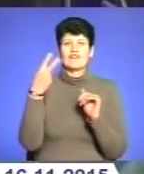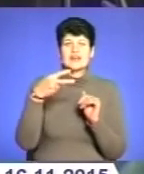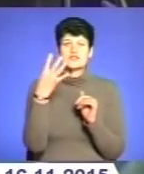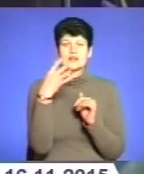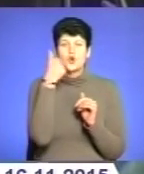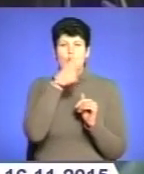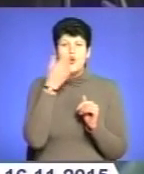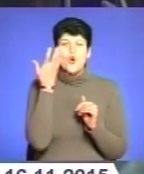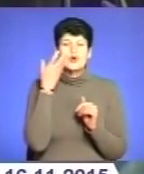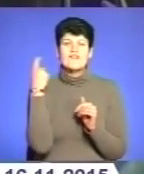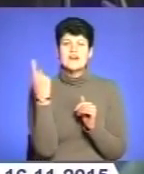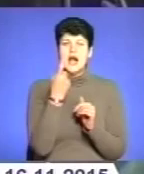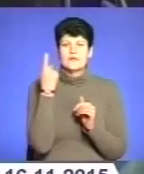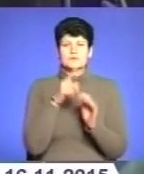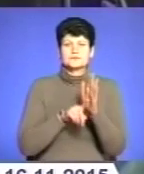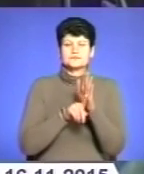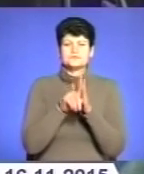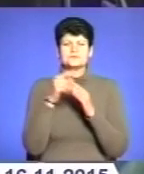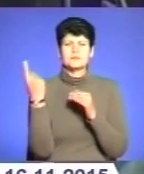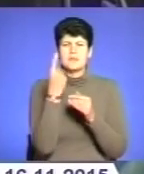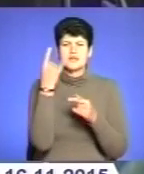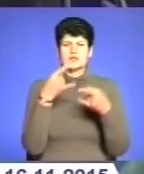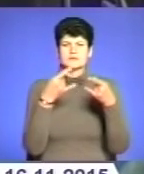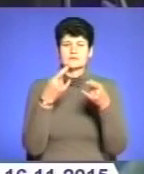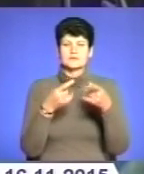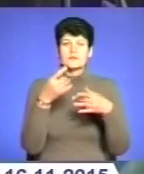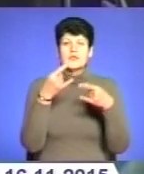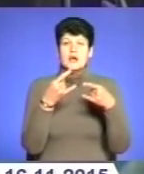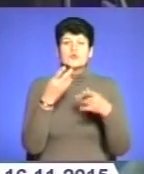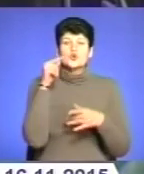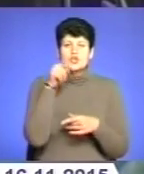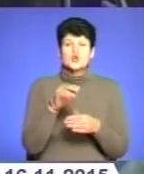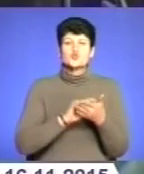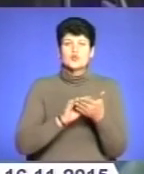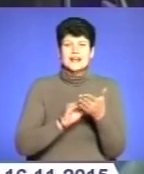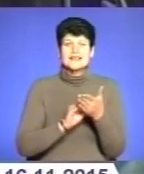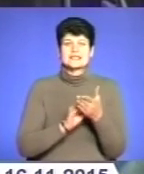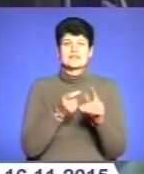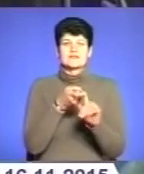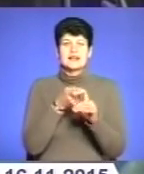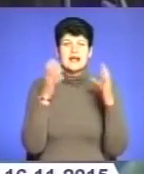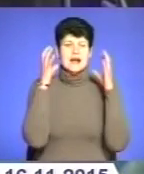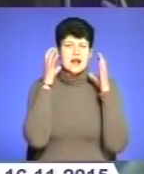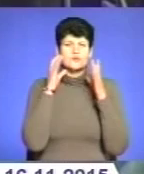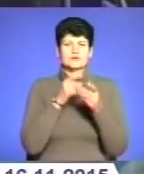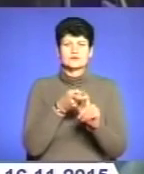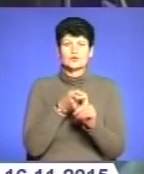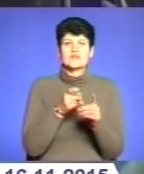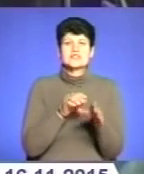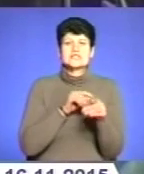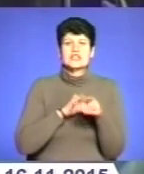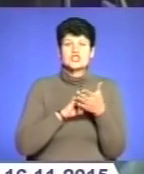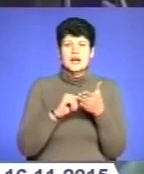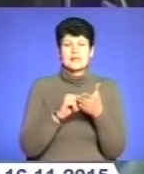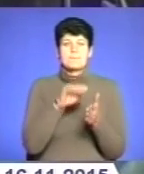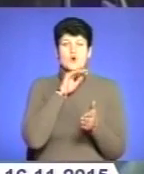у Харкові в ефір вийшла перша в Україні радіопрограма. Відтоді журналісти та працівники сфери радіо відзначали цей день як професійне свято. Нині ж до